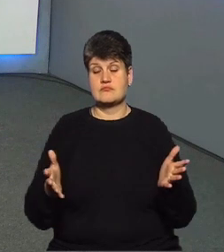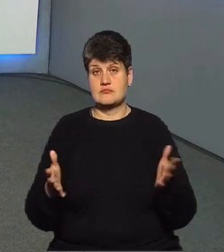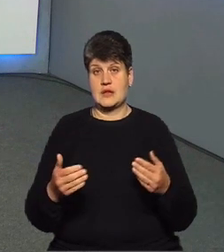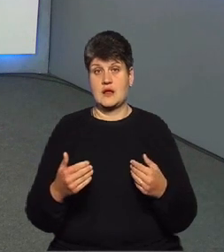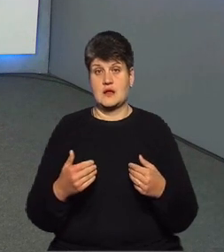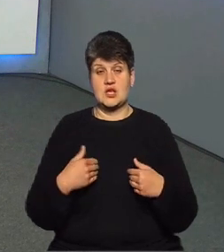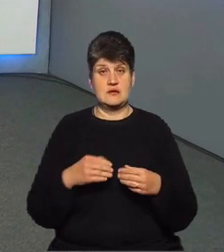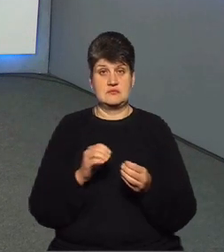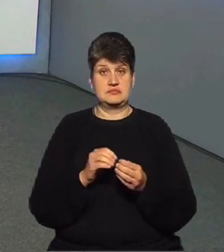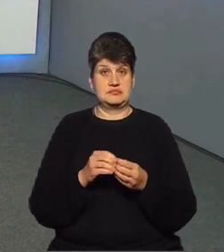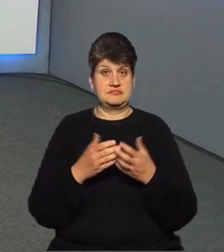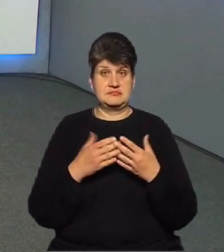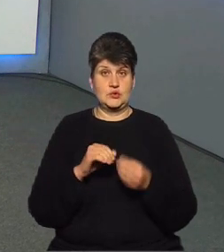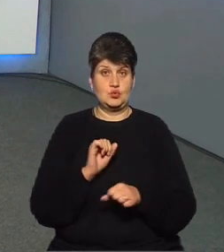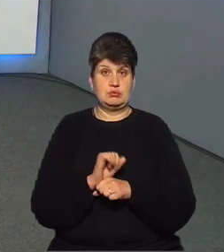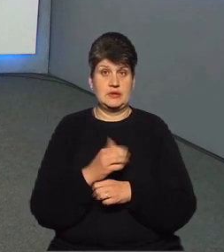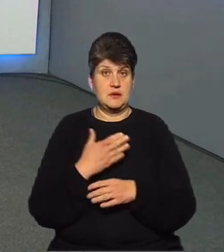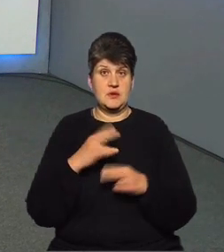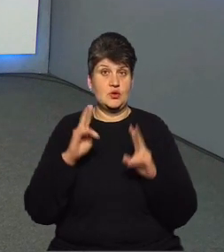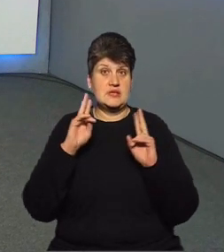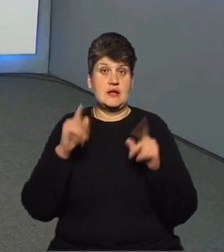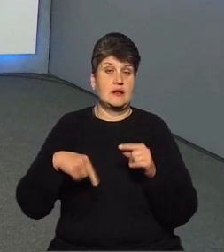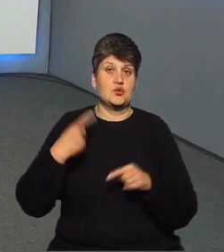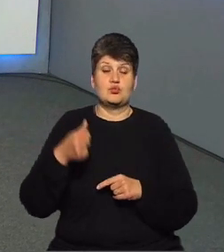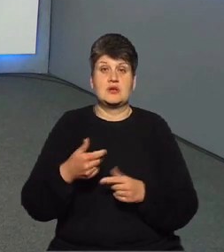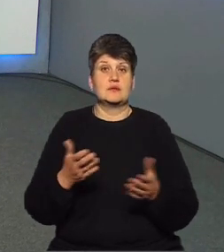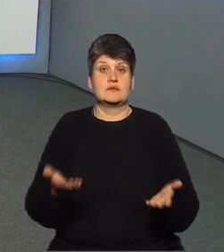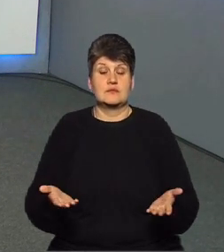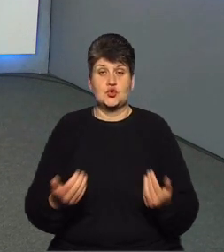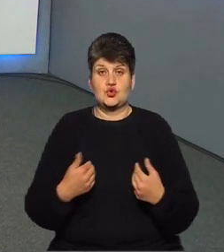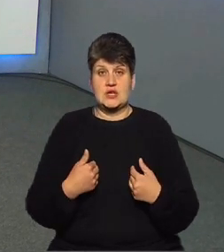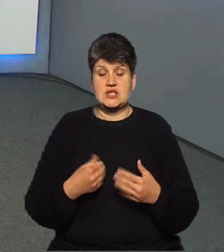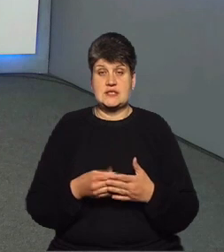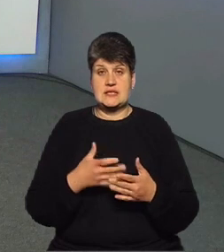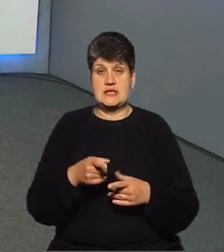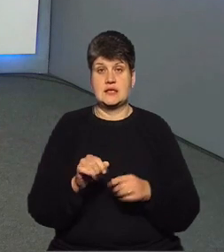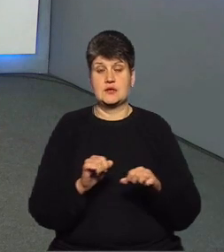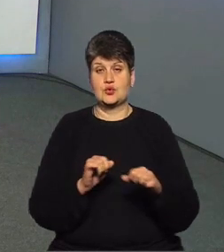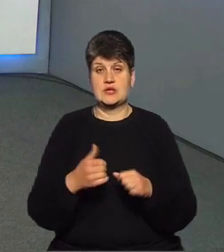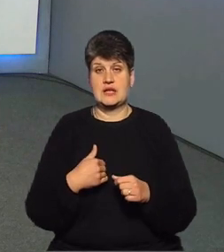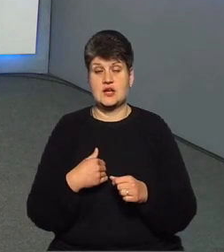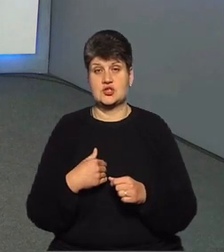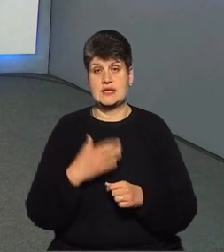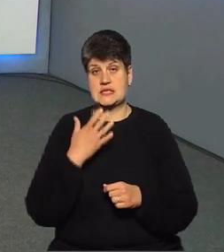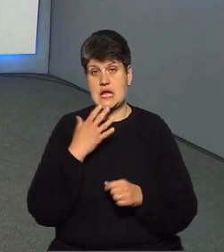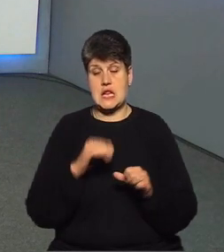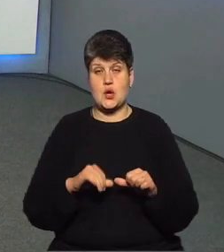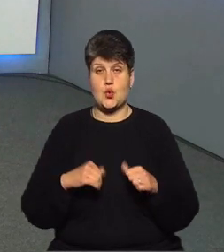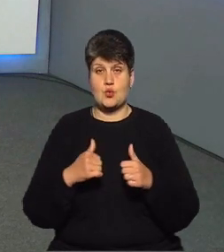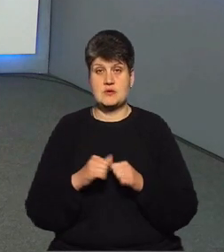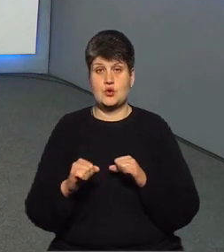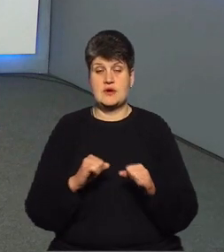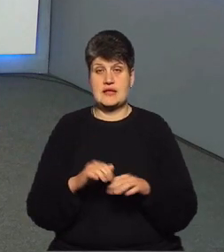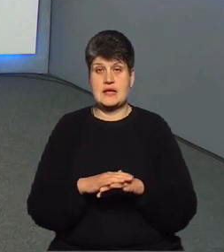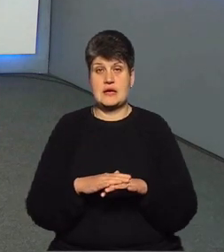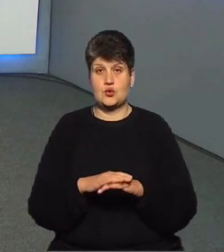ніхто не знає, які будуть ціни на наступний рік. Щодо наших тарифів, їх регулює наш регулятор – Національна комісія регулювання ринку електроенергії і